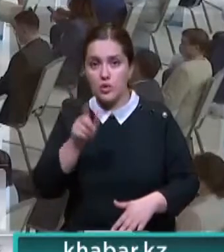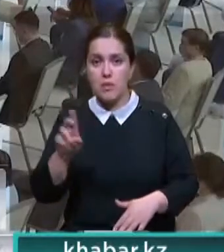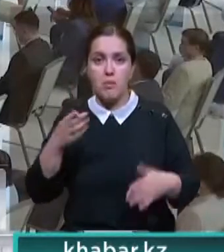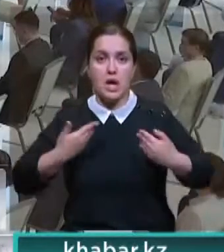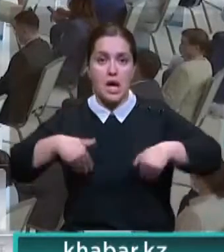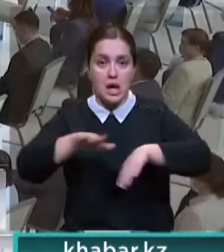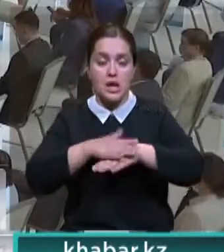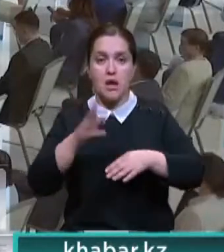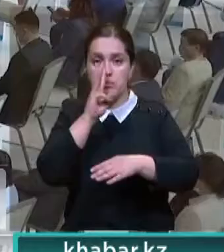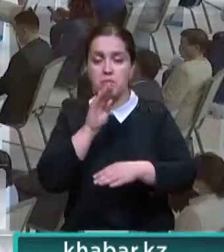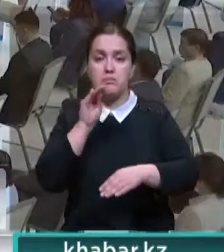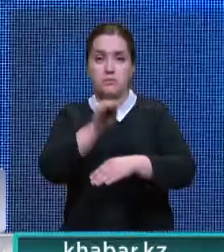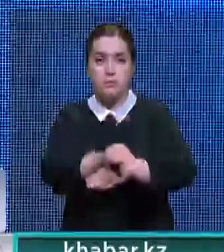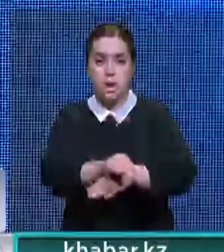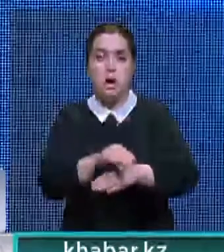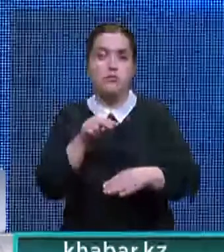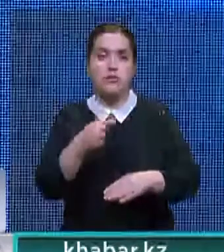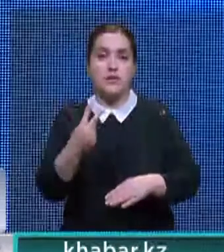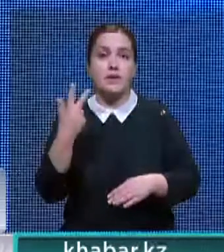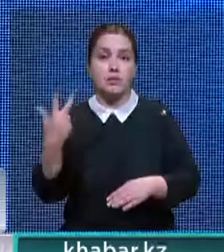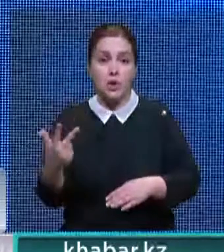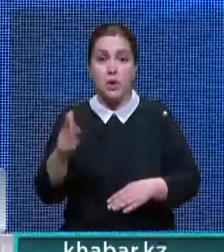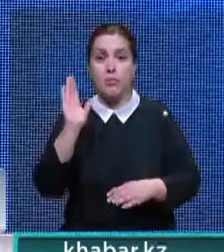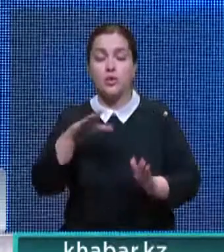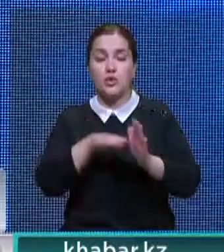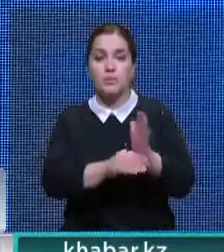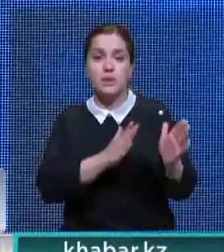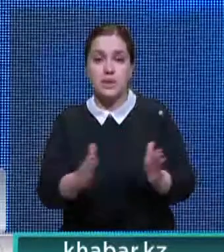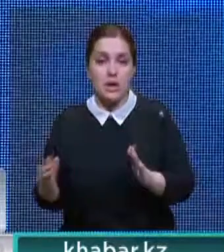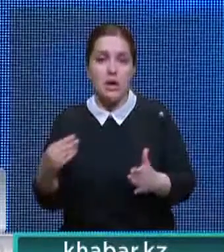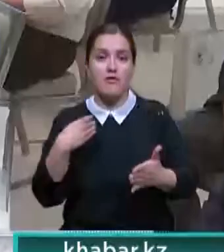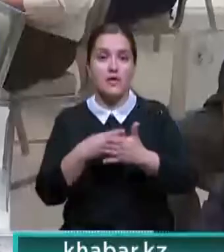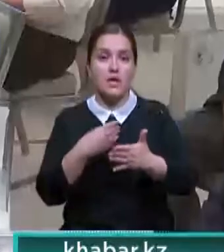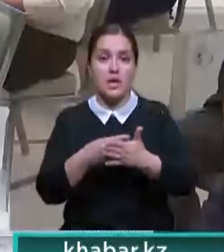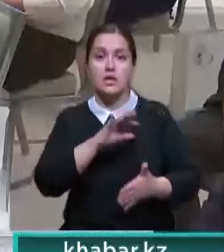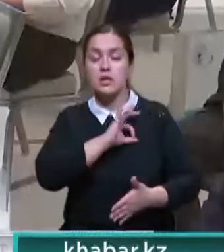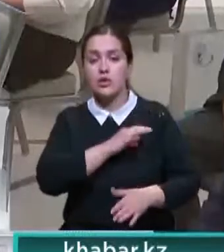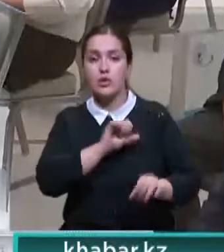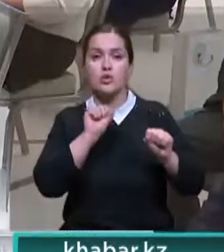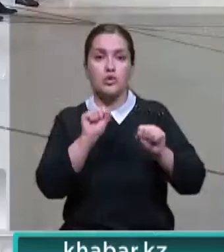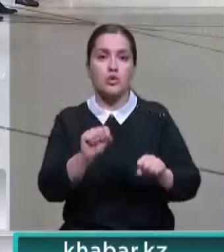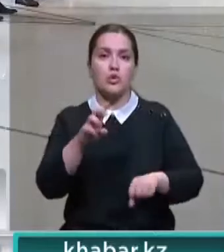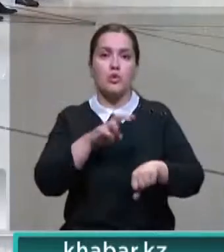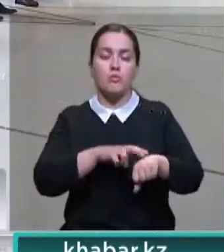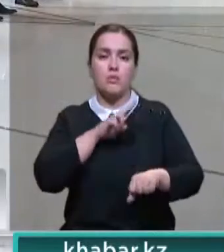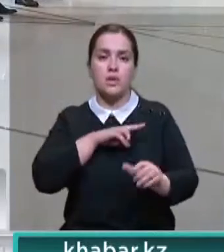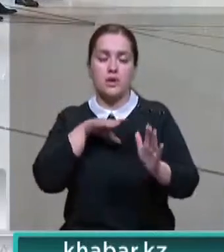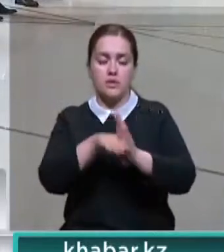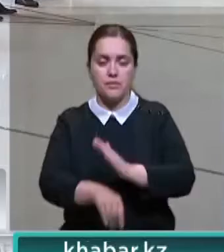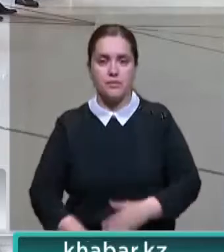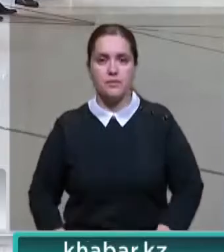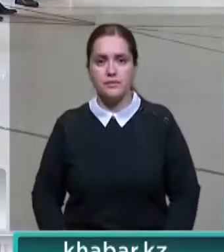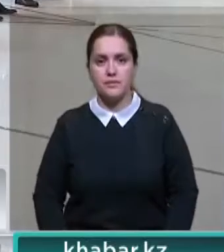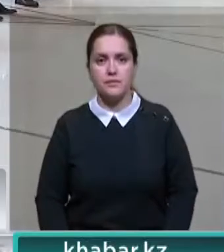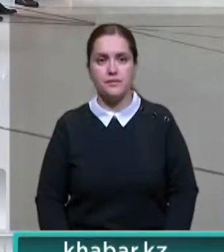халатах получили надбавку к зарплатам. А с 2023 года в Казахстане будет внедрена система финансовой и юридической защиты